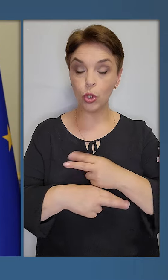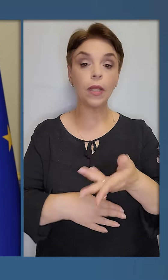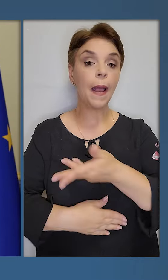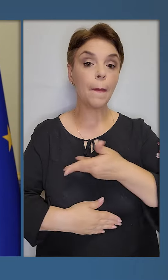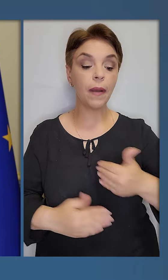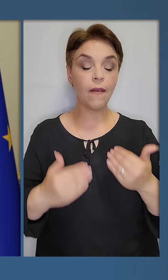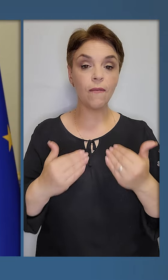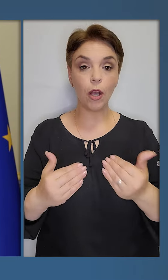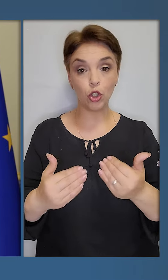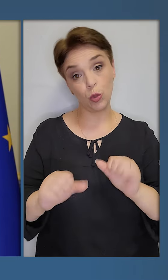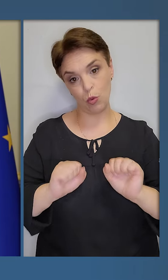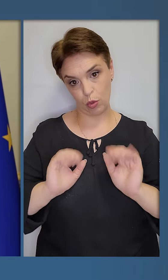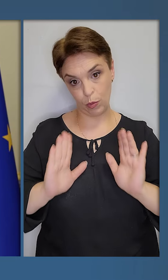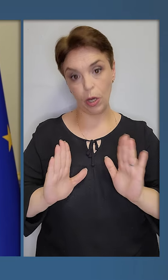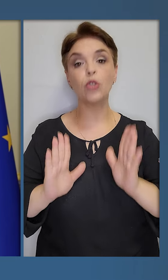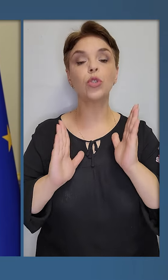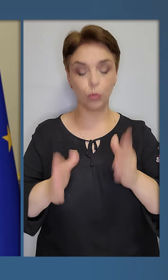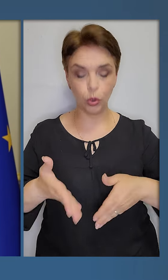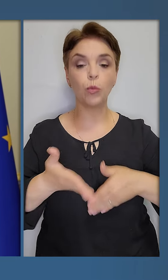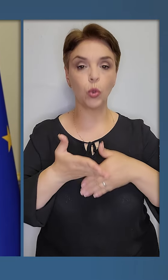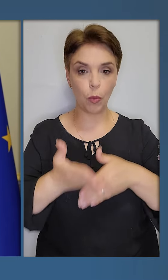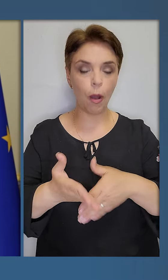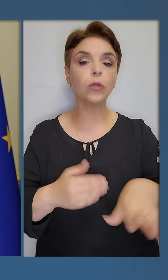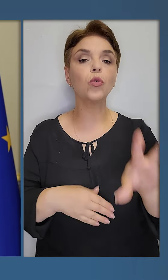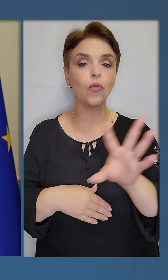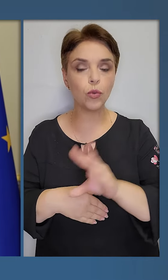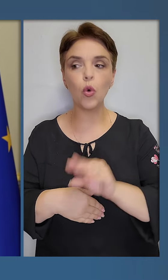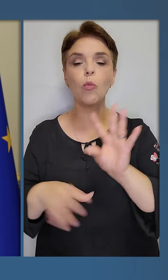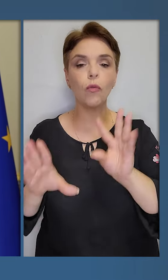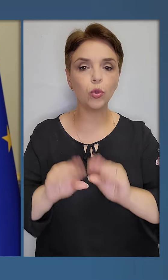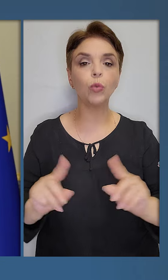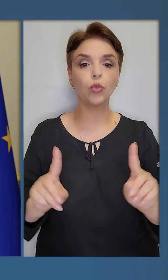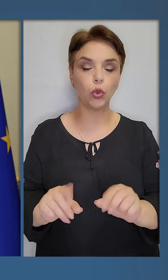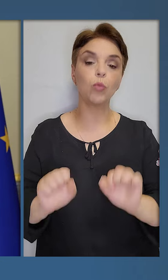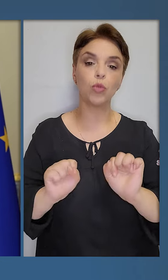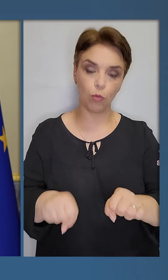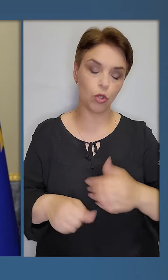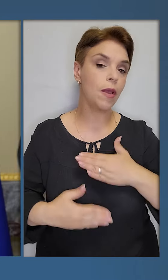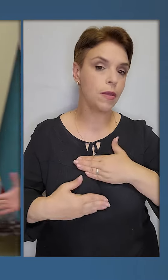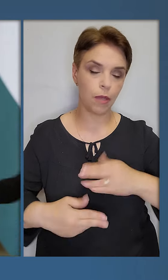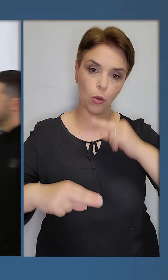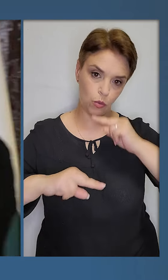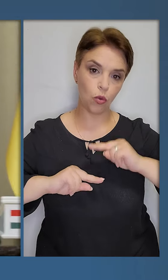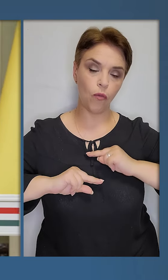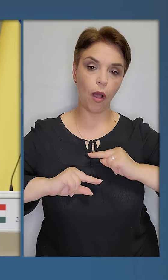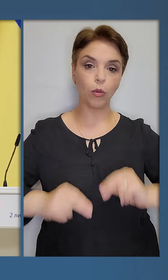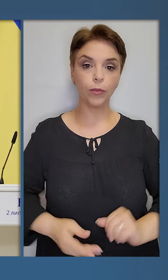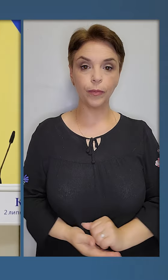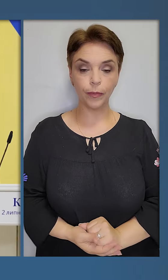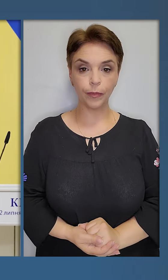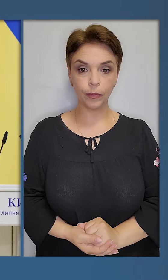ми в вашому розповрядженні будемо допомагати у всьому, у всьому, в чому зможемо. Дякую за увагу.